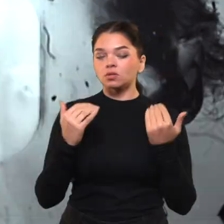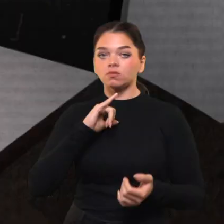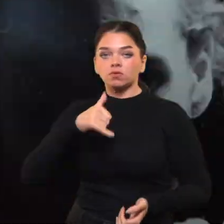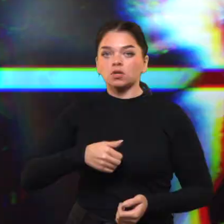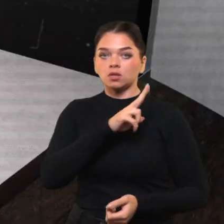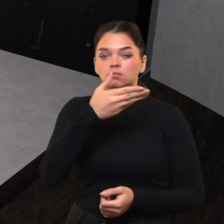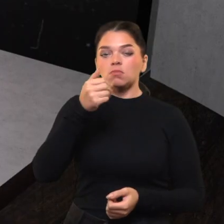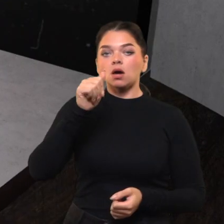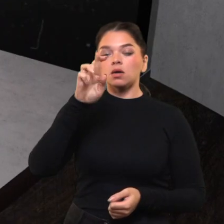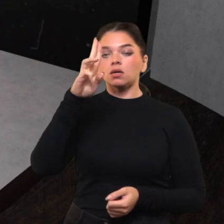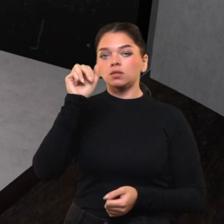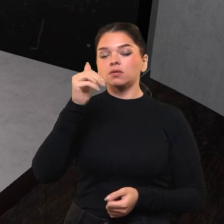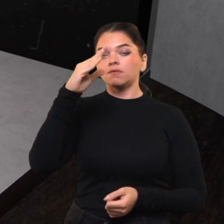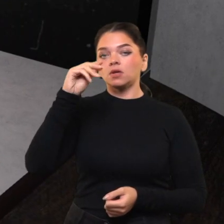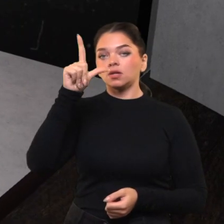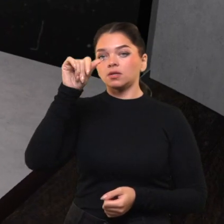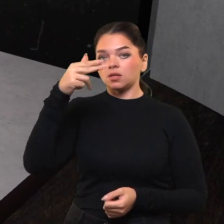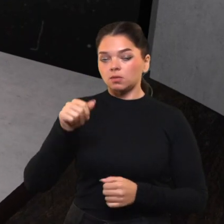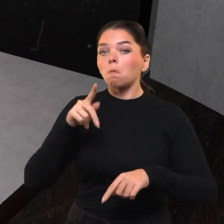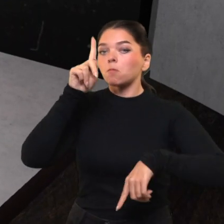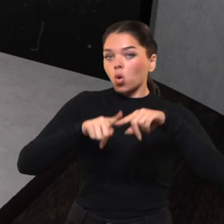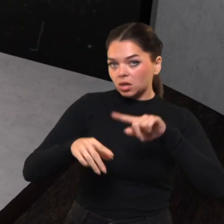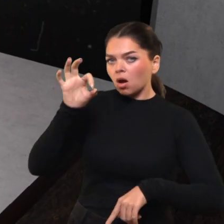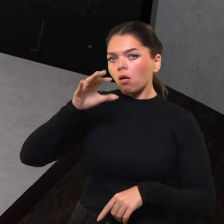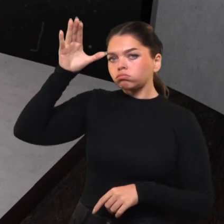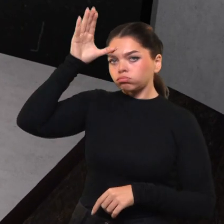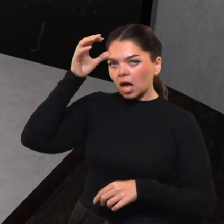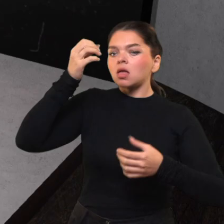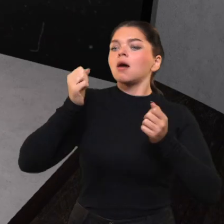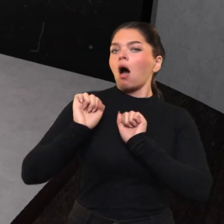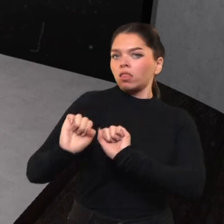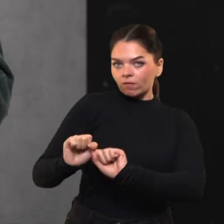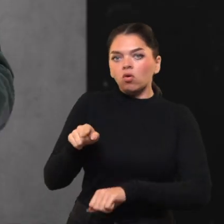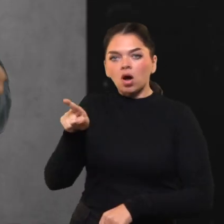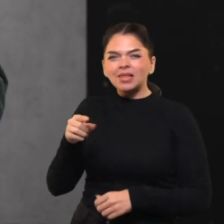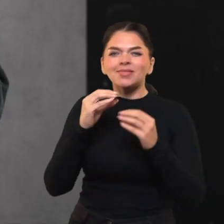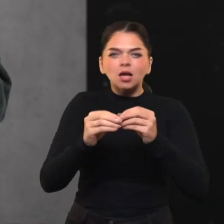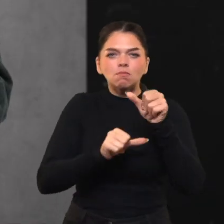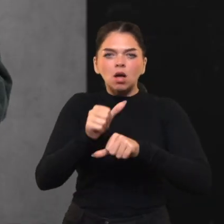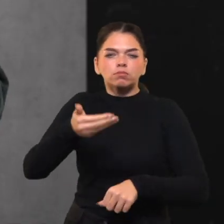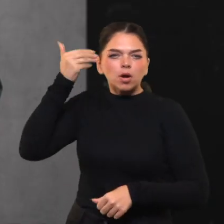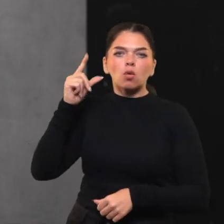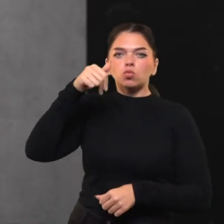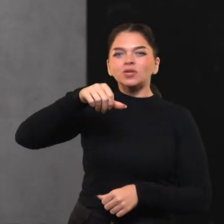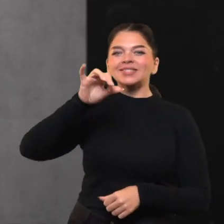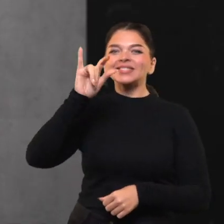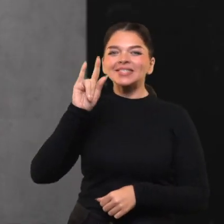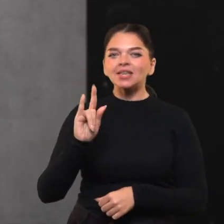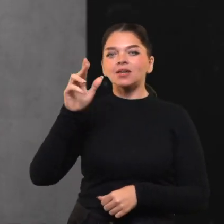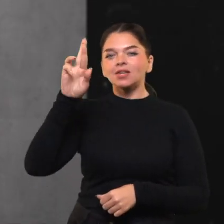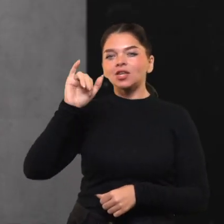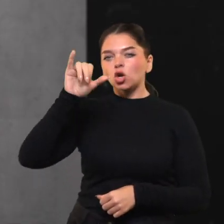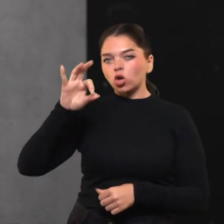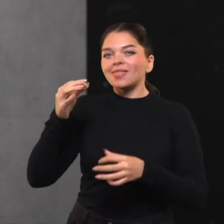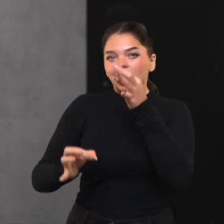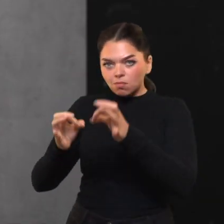Šiandien pas mūsų svečiuse Markas Feiginas. Politininkas, teisininkas. Prieš dešimt metų gynė pusė